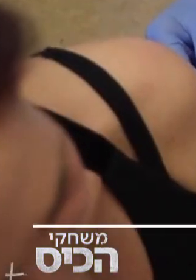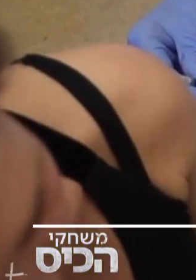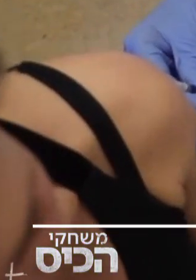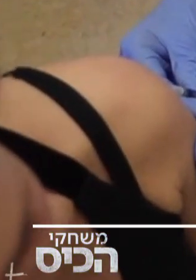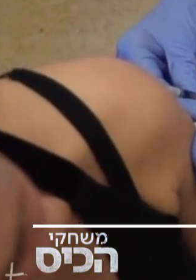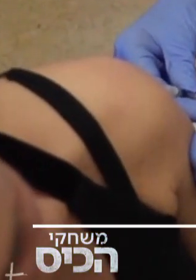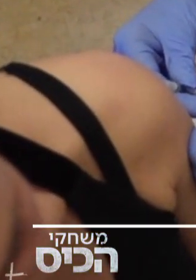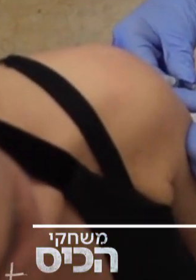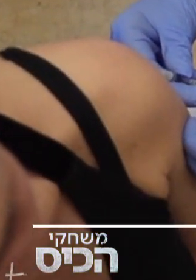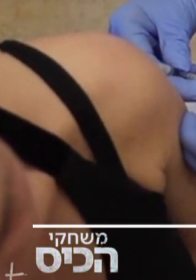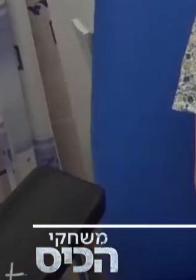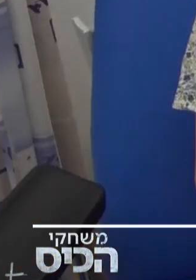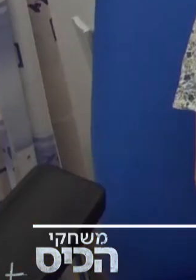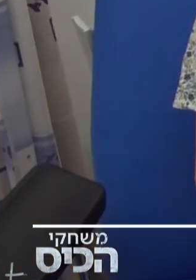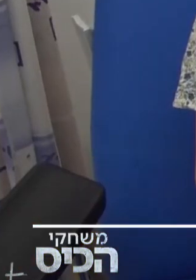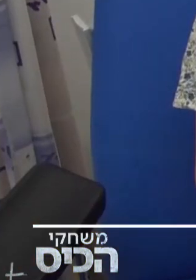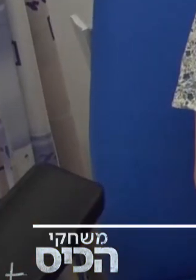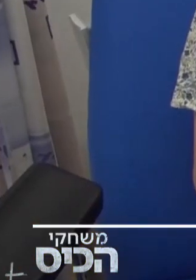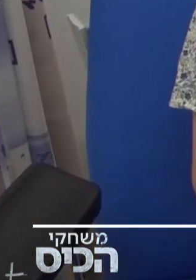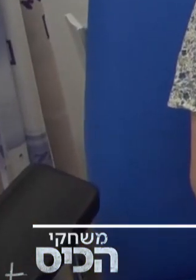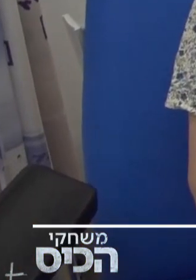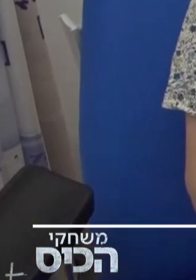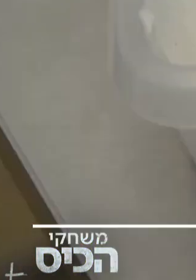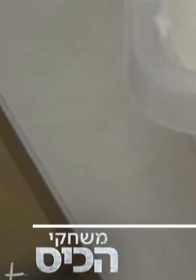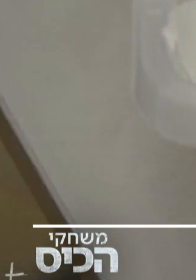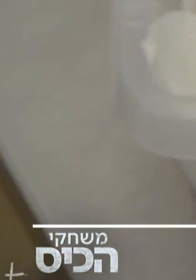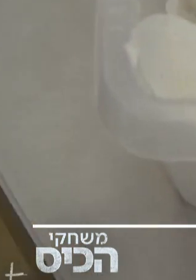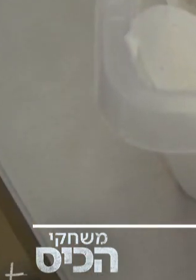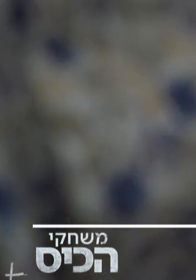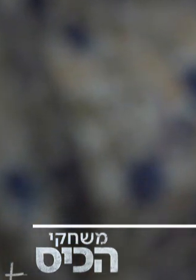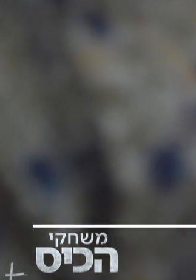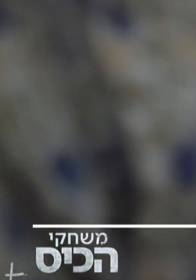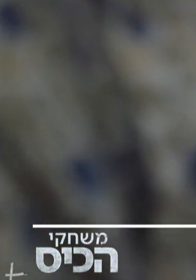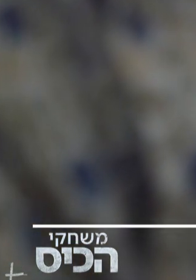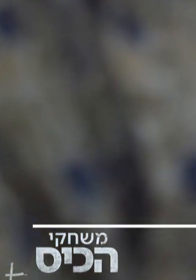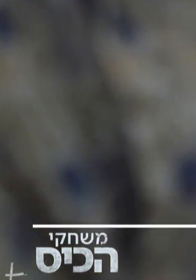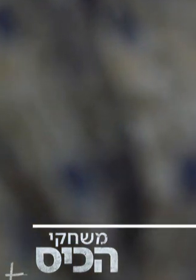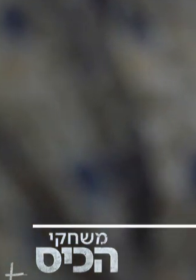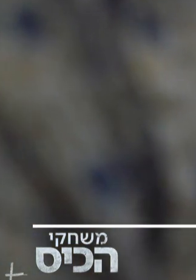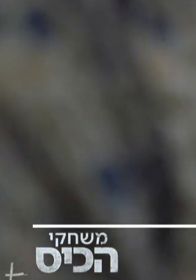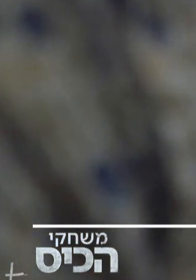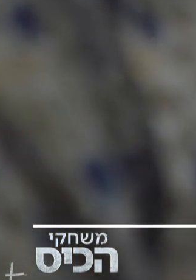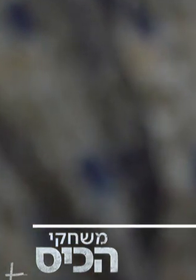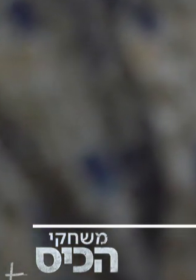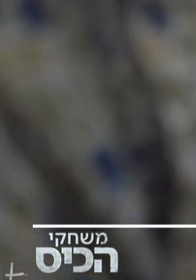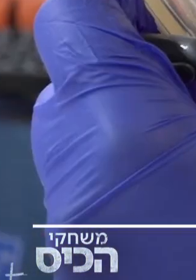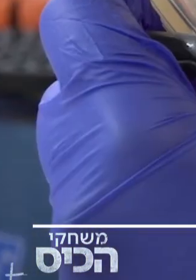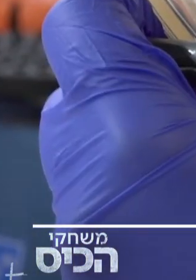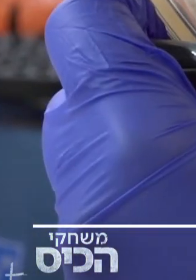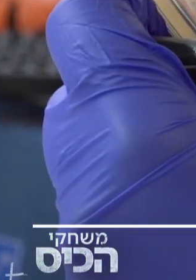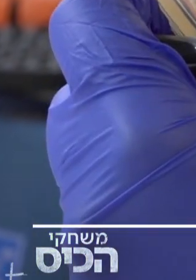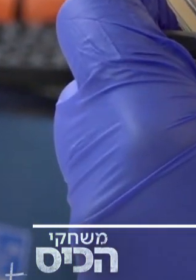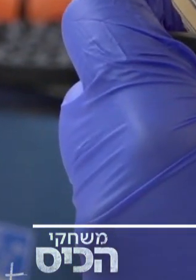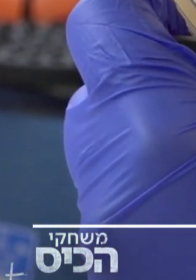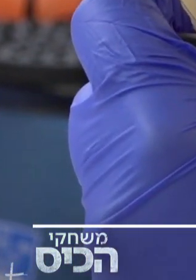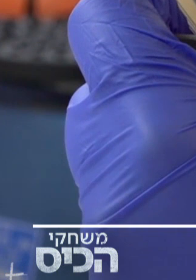בסך הכל. זה בעיקר כדי למנוע ומשים במחלקות הפנימיות בבתי החולים, שעמוסות ממילה. עכשיו נשאר